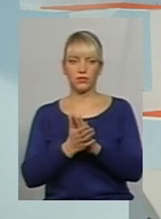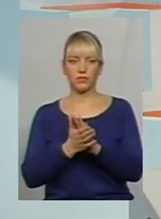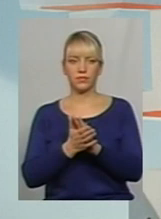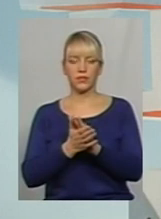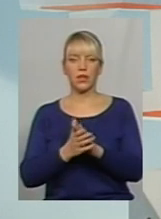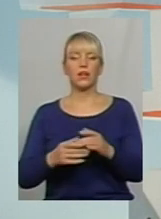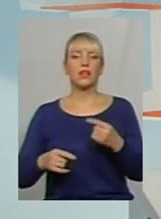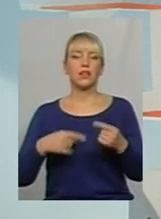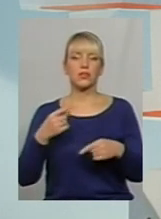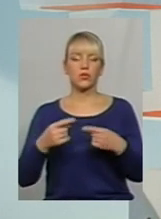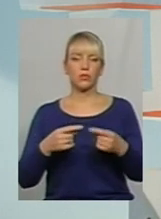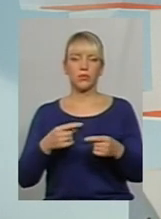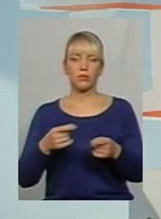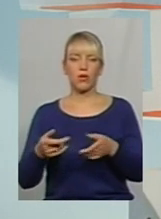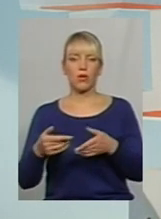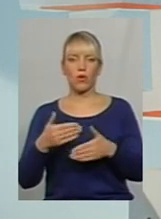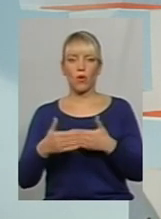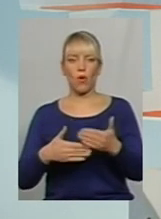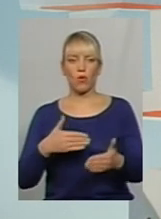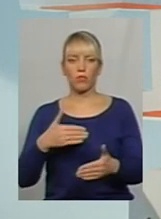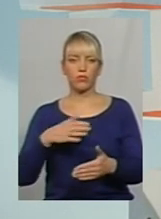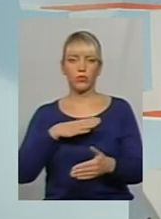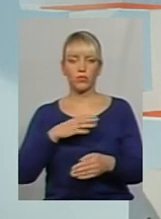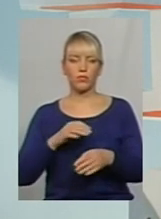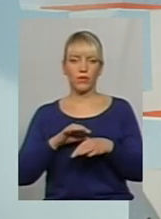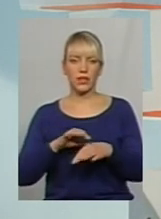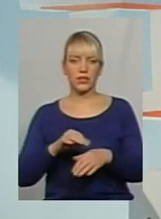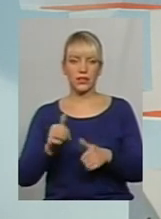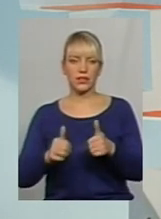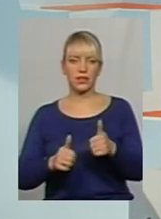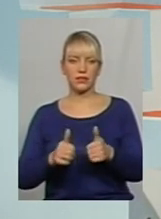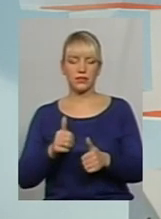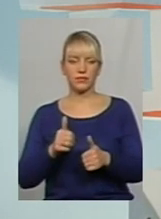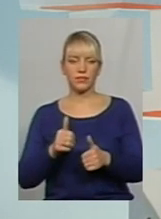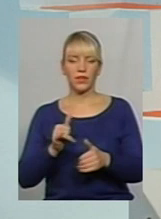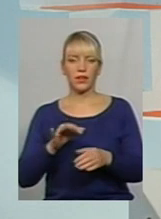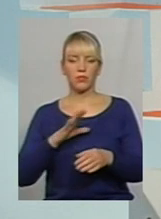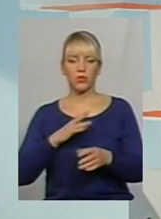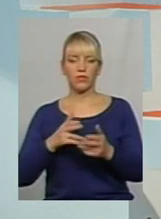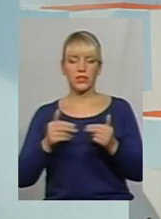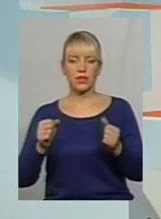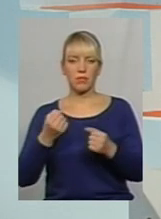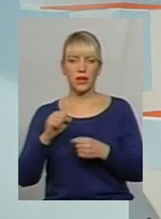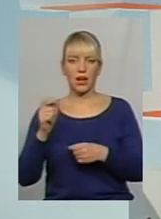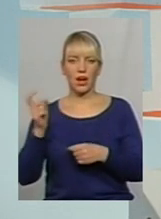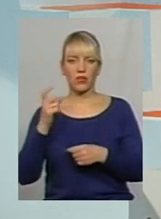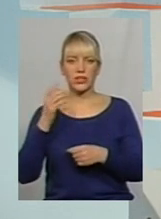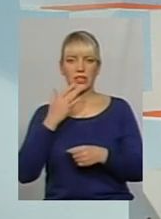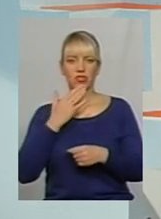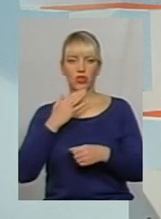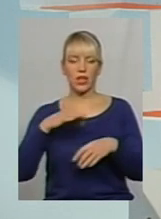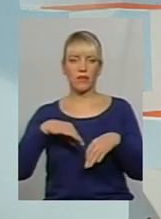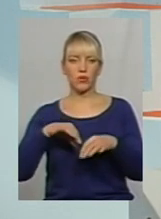Наступним кроком був проведений тендер і визнано переможцем Харківський національний